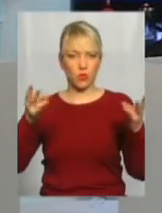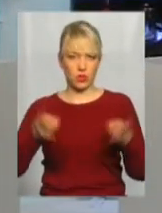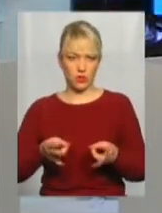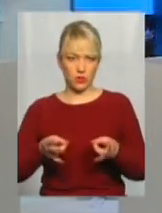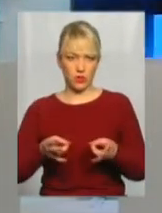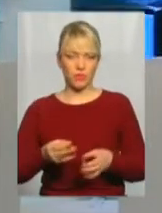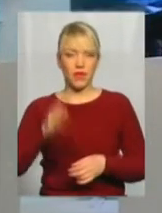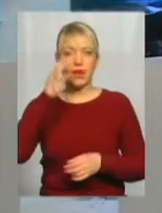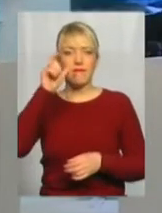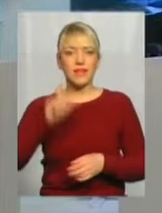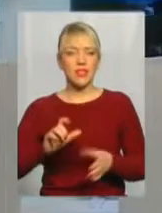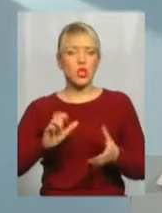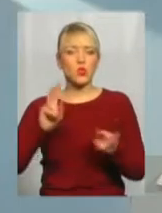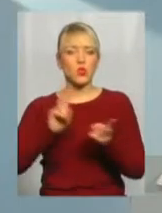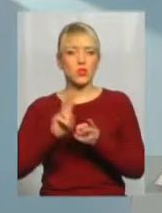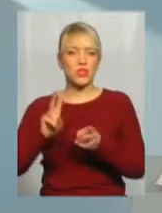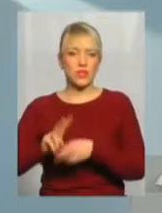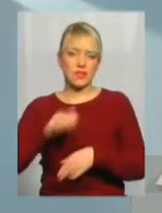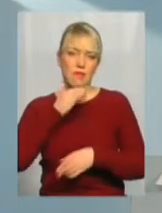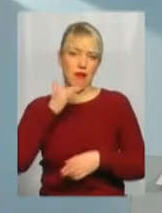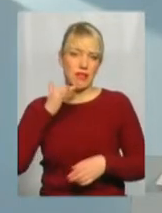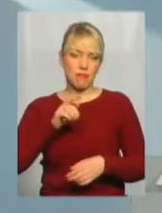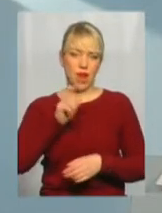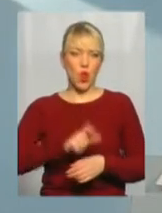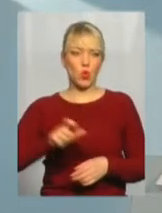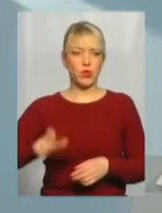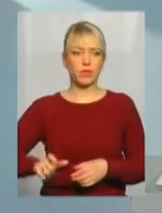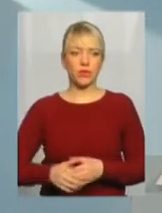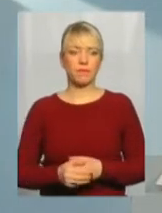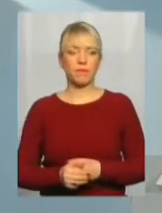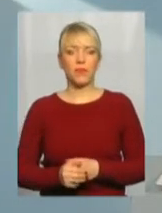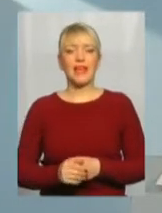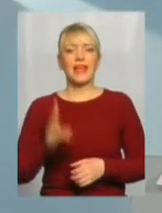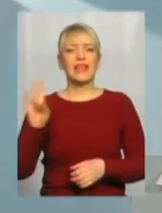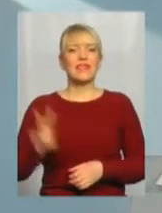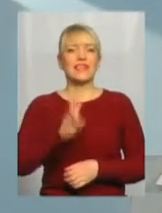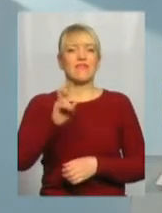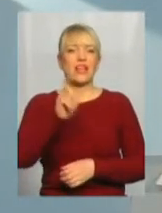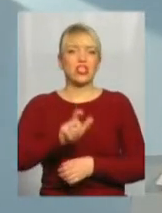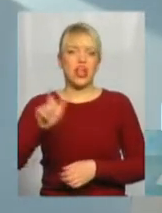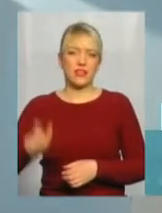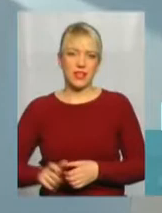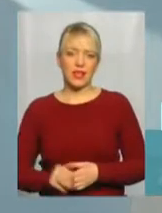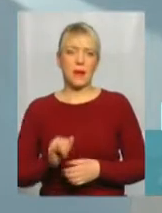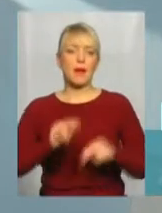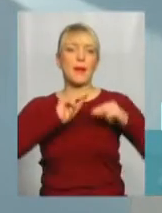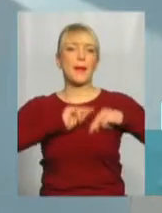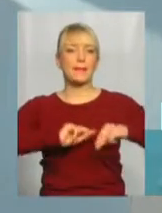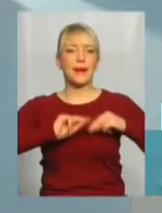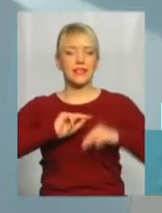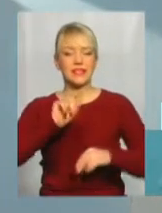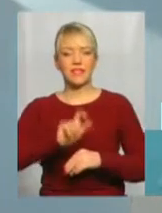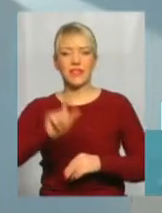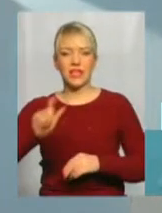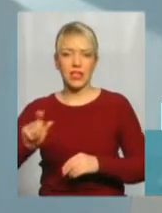Він зустрічався з багатьма людьми. І з священниками, і з працівниками